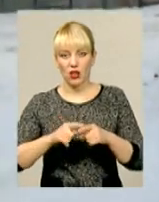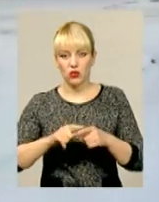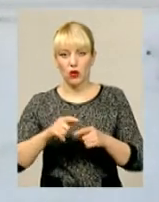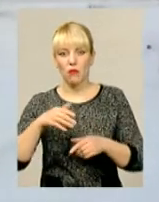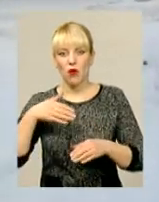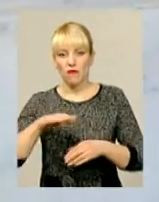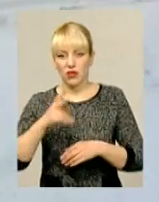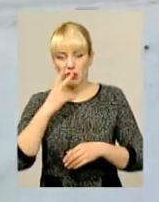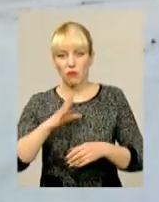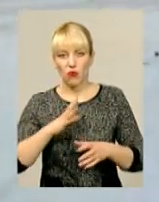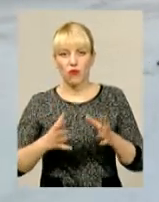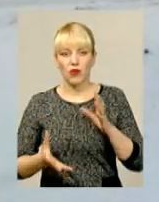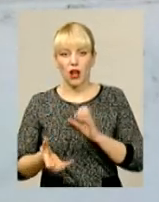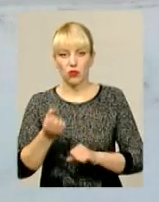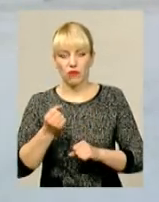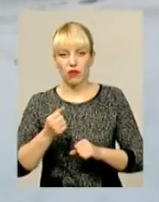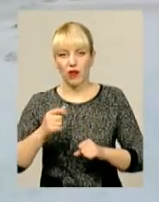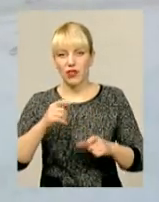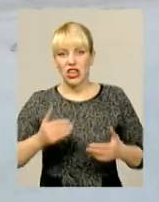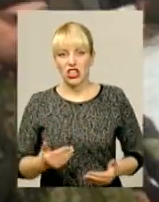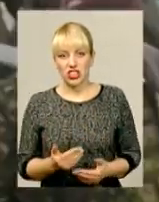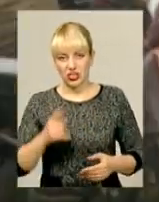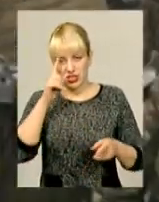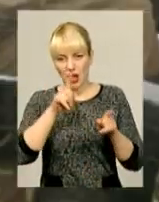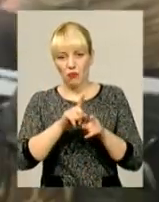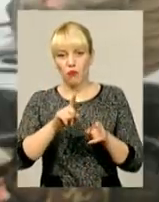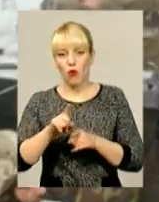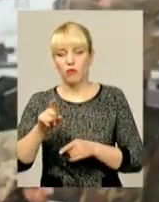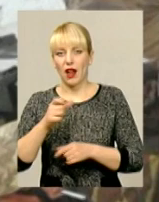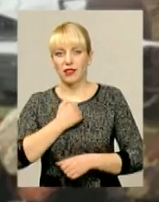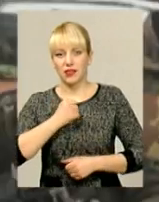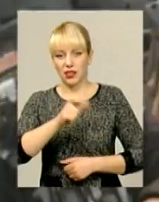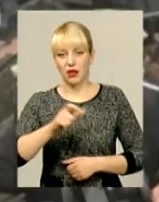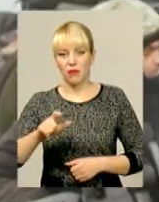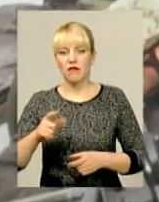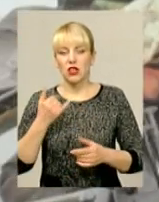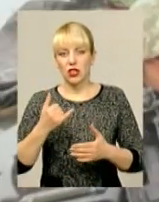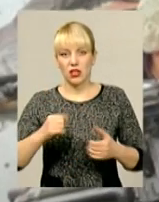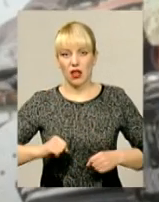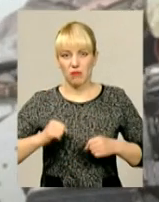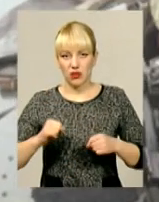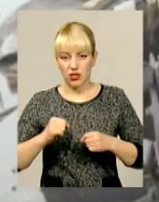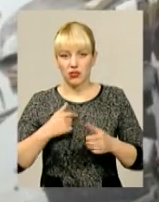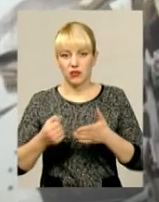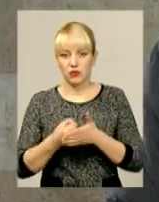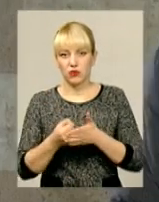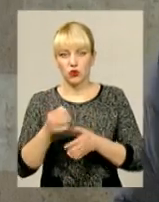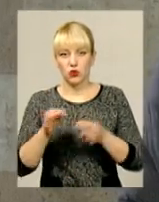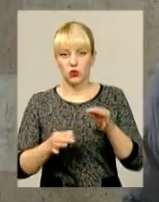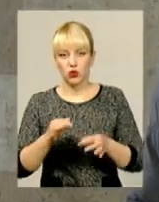броньовику рятував життя побратимів. Нині ж намагається довести це у суді, аби отримати гарантовані державою бойові гривні.